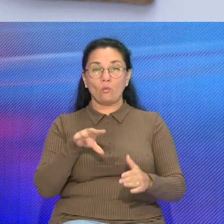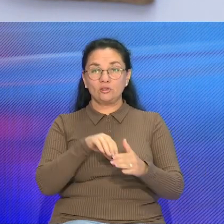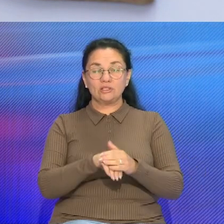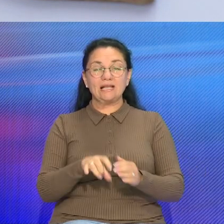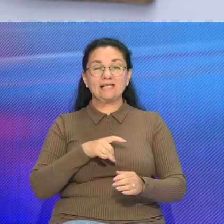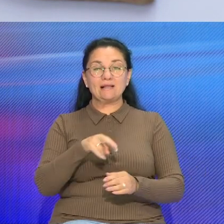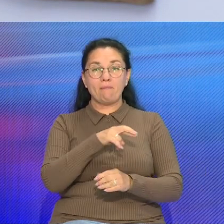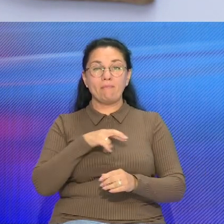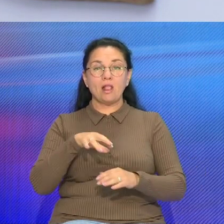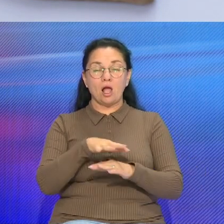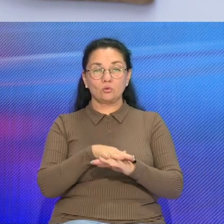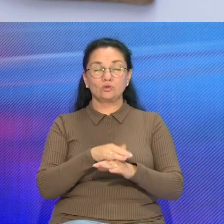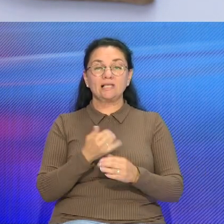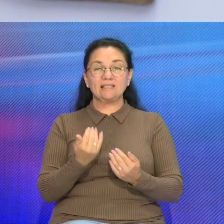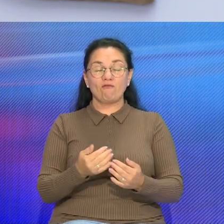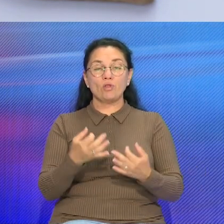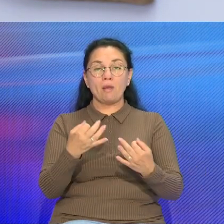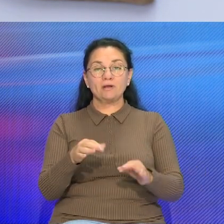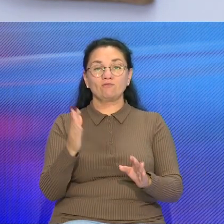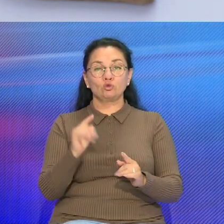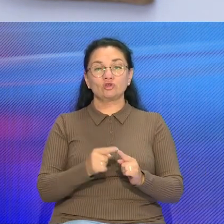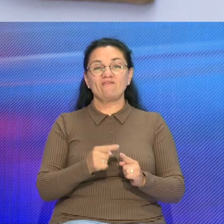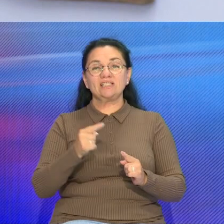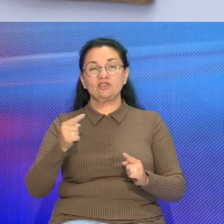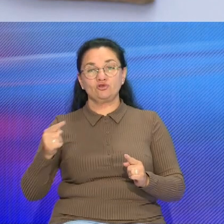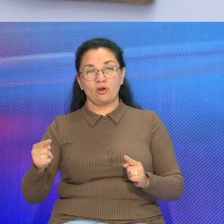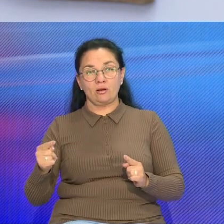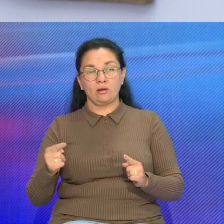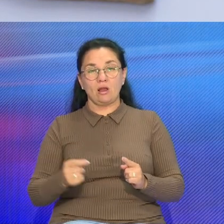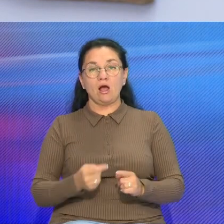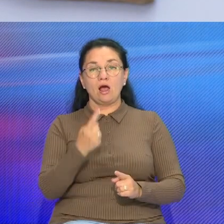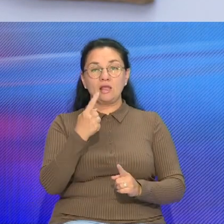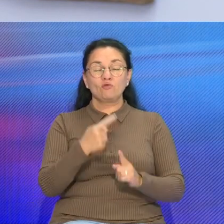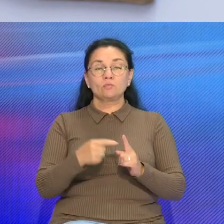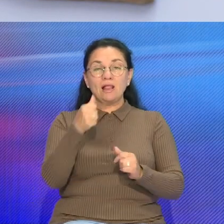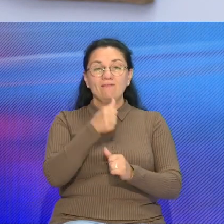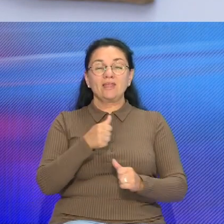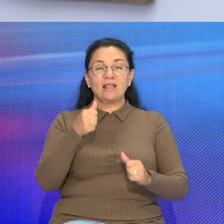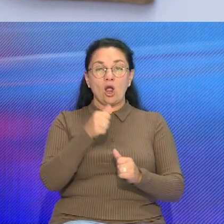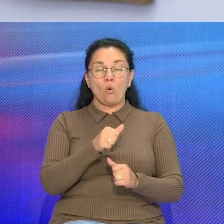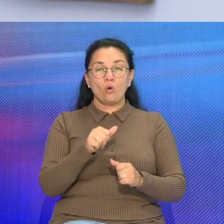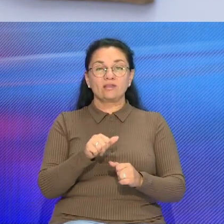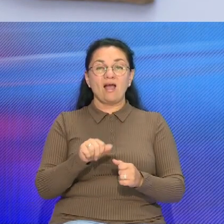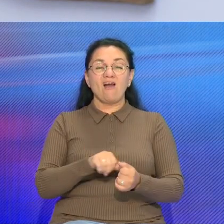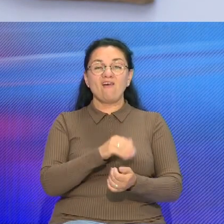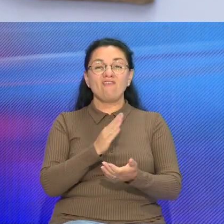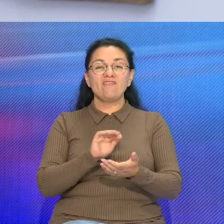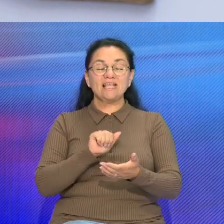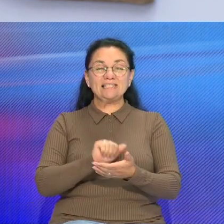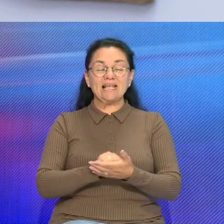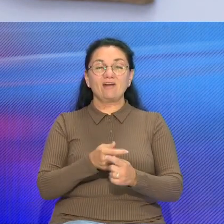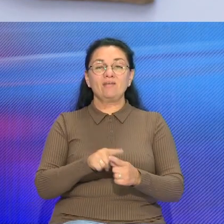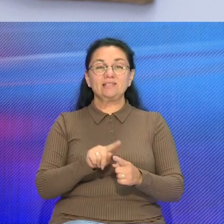Сегодня позволил нам уже в течение полутора лет фиксировать снижение преступлений